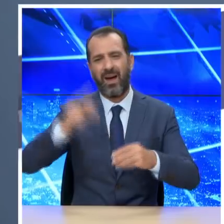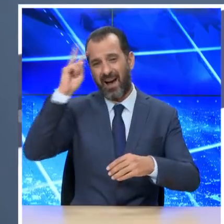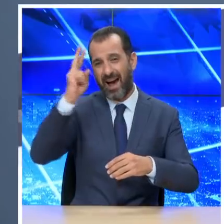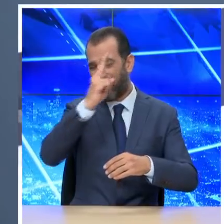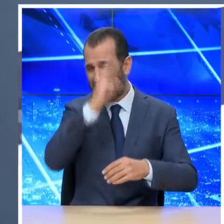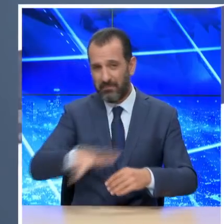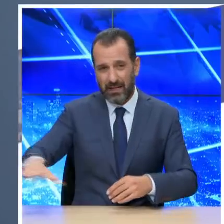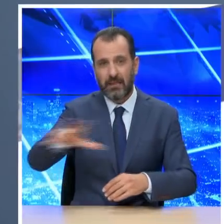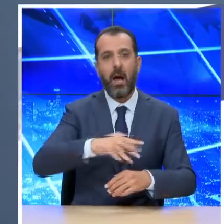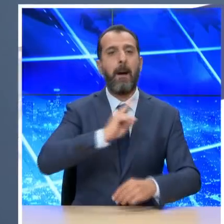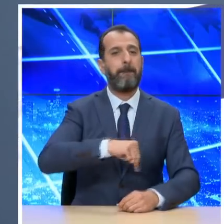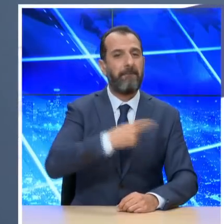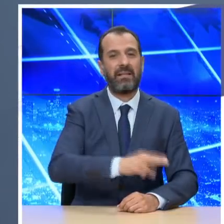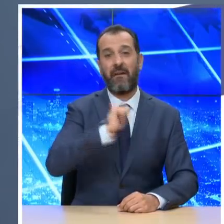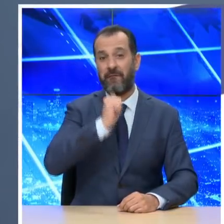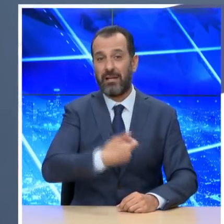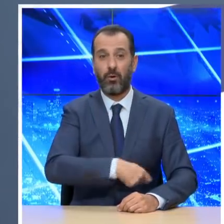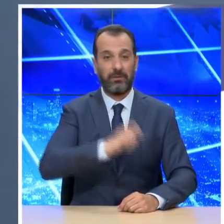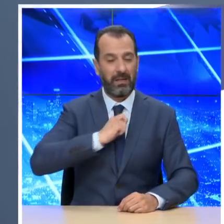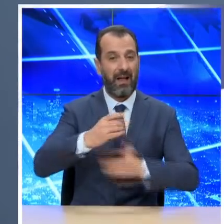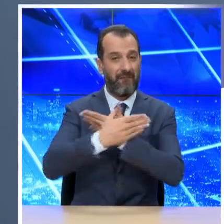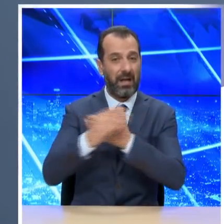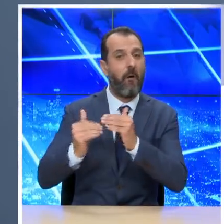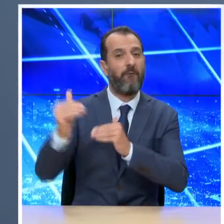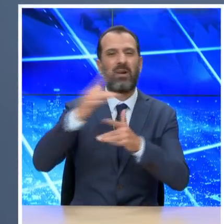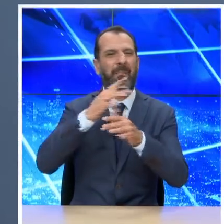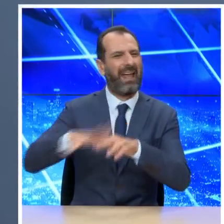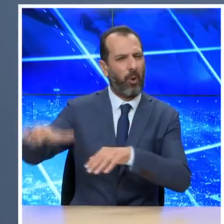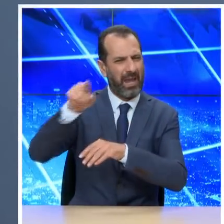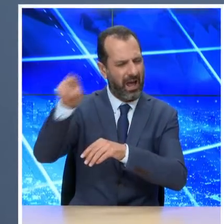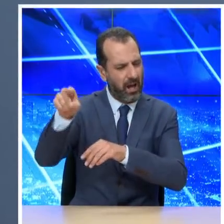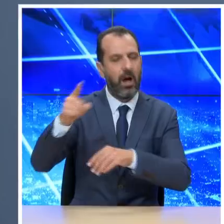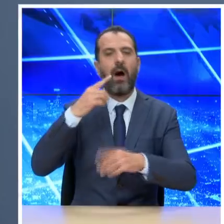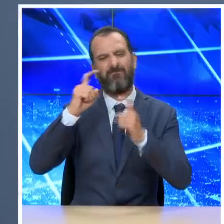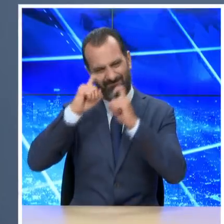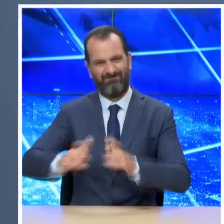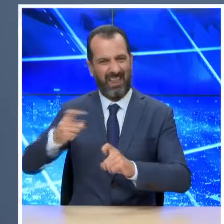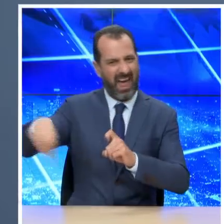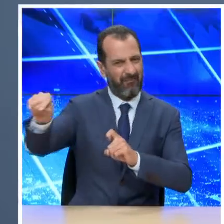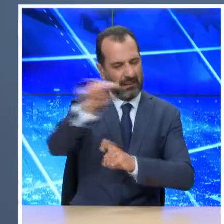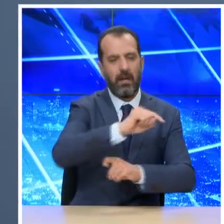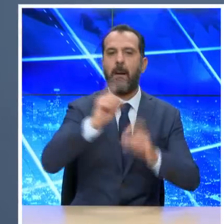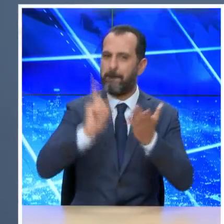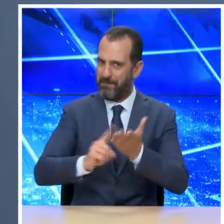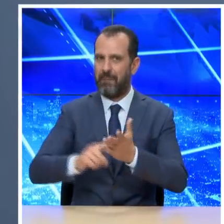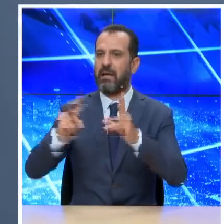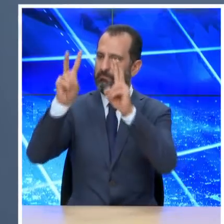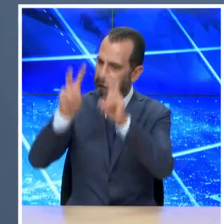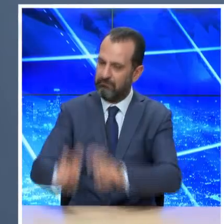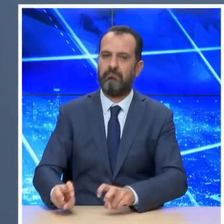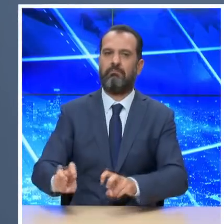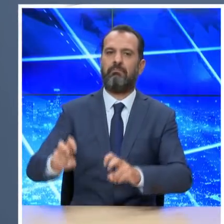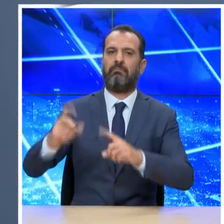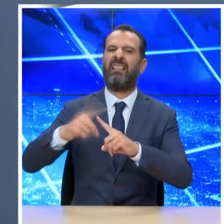Εμμυράτα, Μάλτα, Βέλγιο, Ισπανία, Αλβανία και Βόρεια Μακεδονία να έχουν αρνητικό τεστ COVID-19 το οποίο θα έχει διενεργηθεί μέχρι